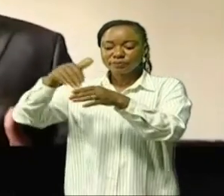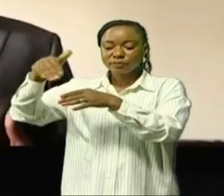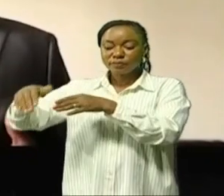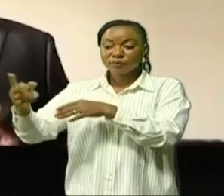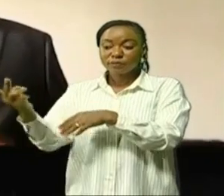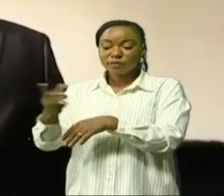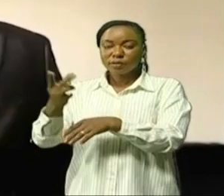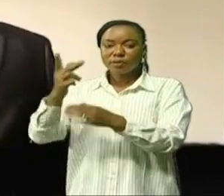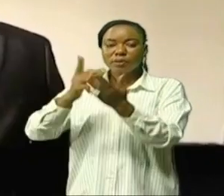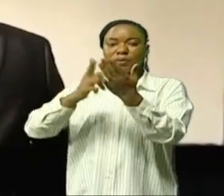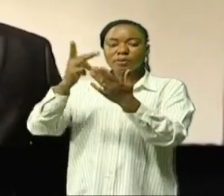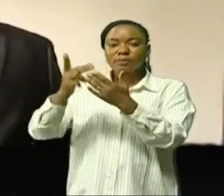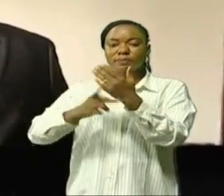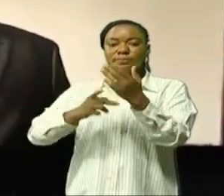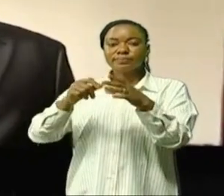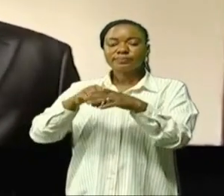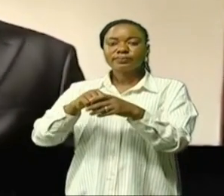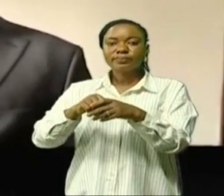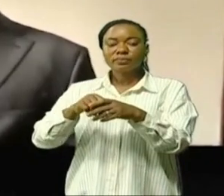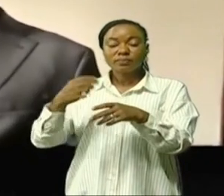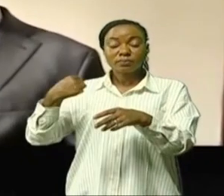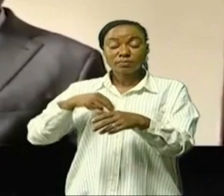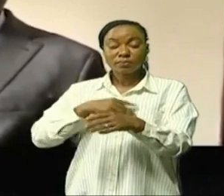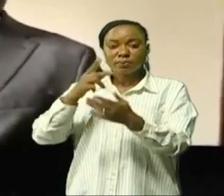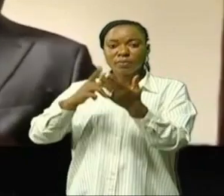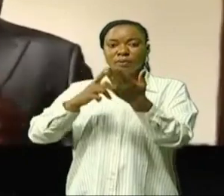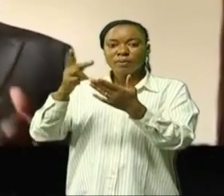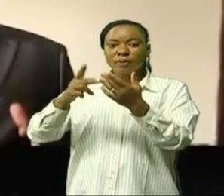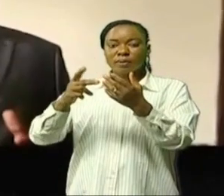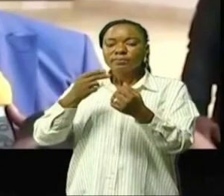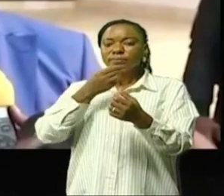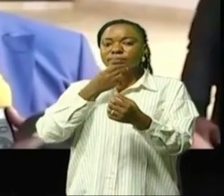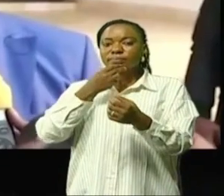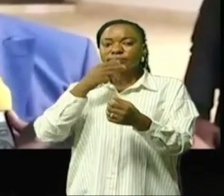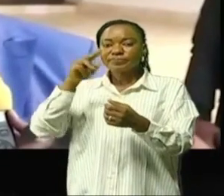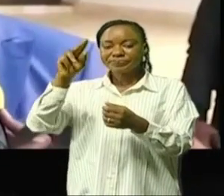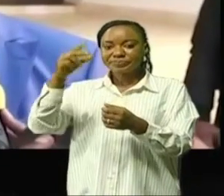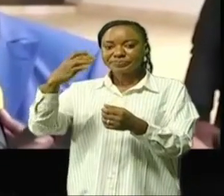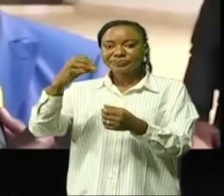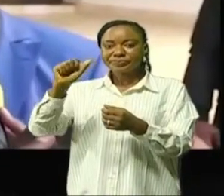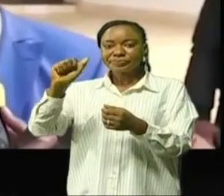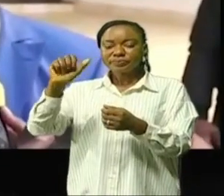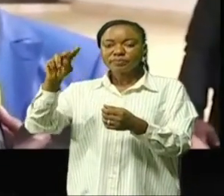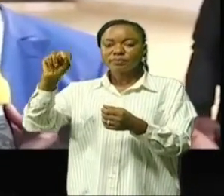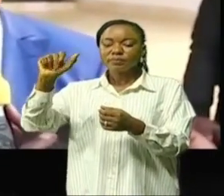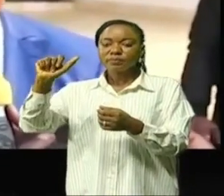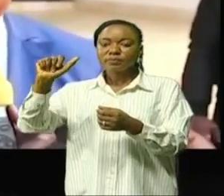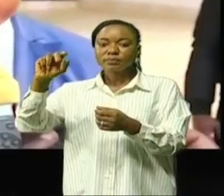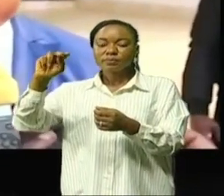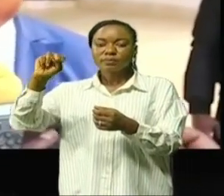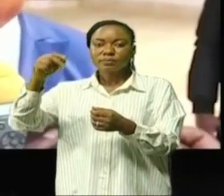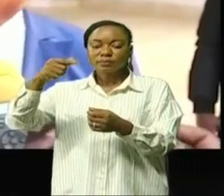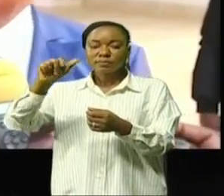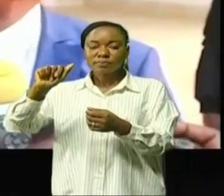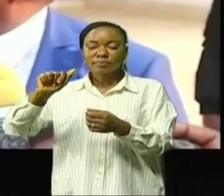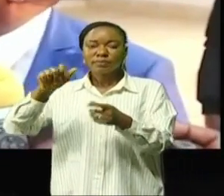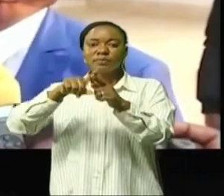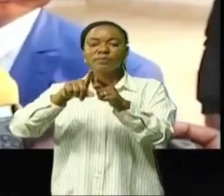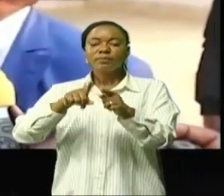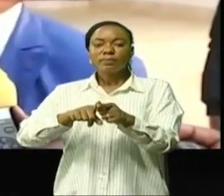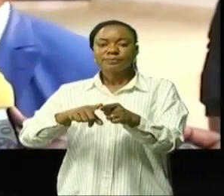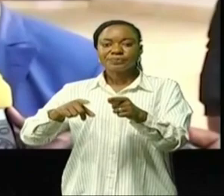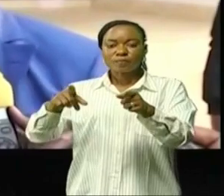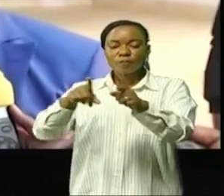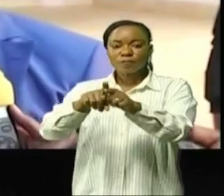deux projets il y a le troisième projet qui est la route Kananga-Kalamambouji Quant au numéro 1 de Beseco la réhabilitation de la route